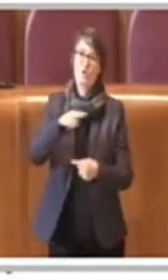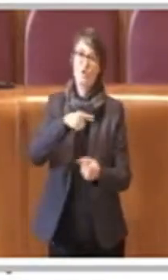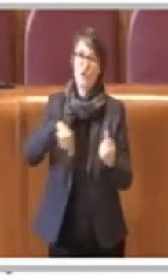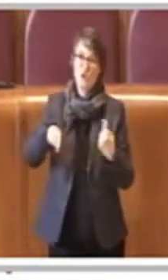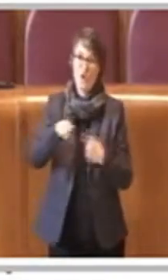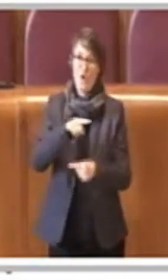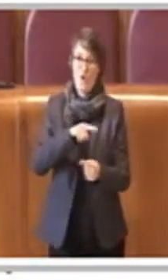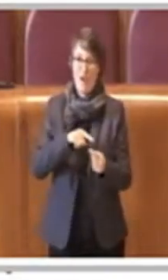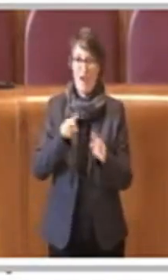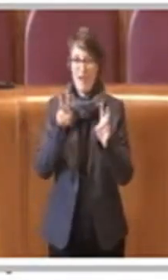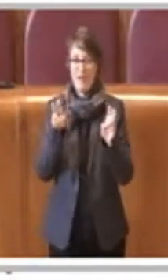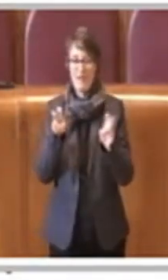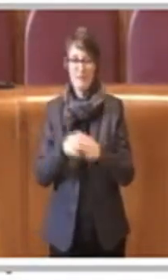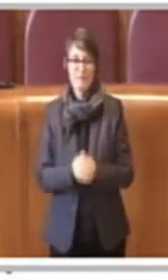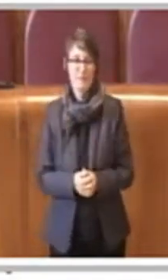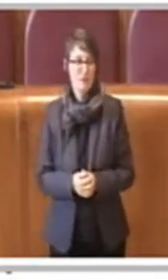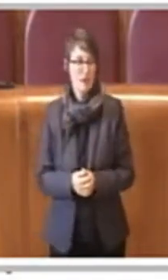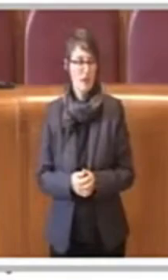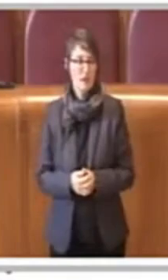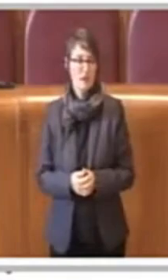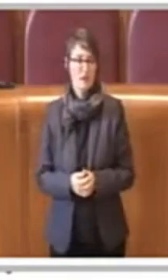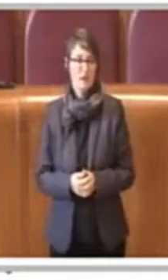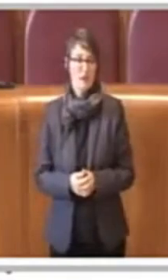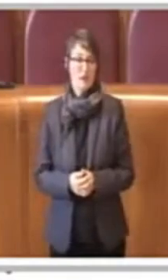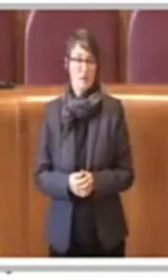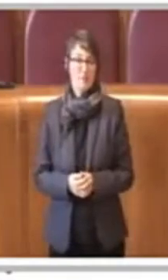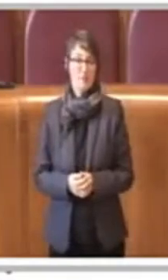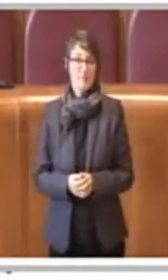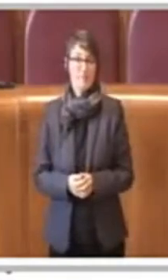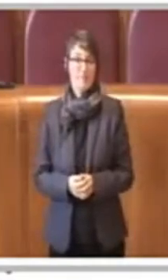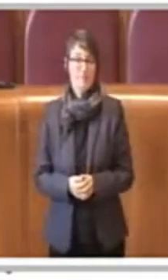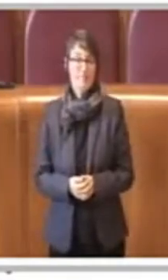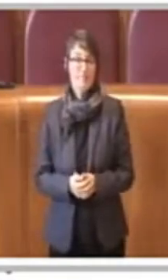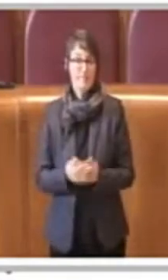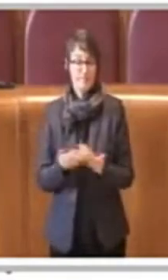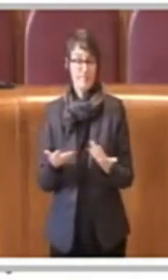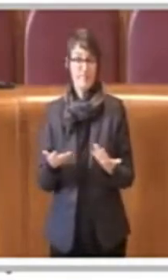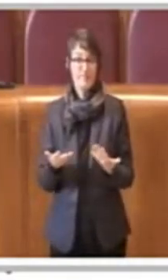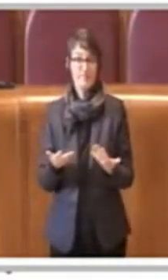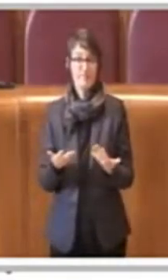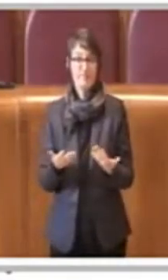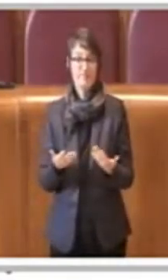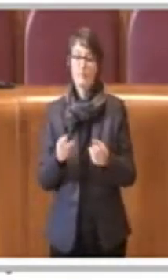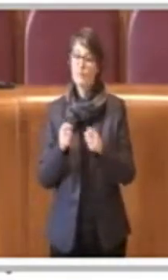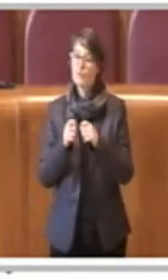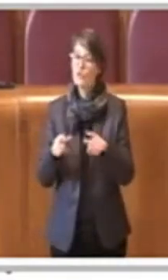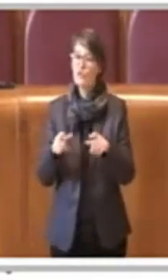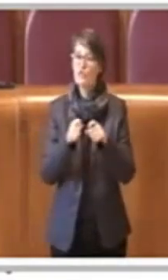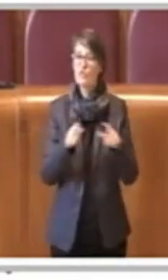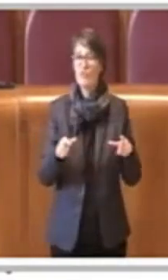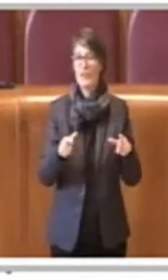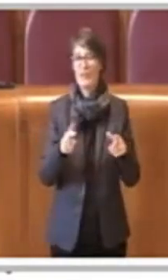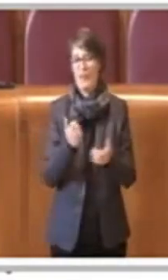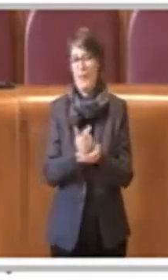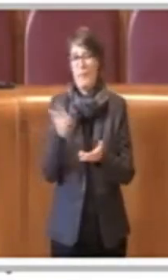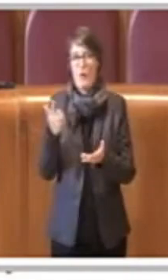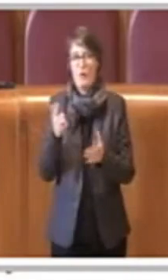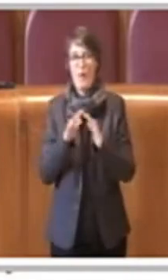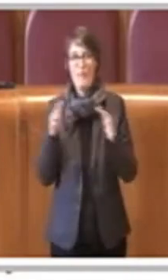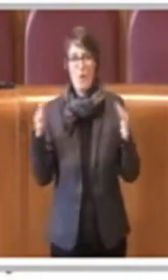'alimentazione. Come dicevamo le città che comunque ha le città ovviamente più importanti del mondo, che